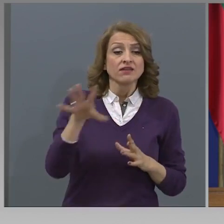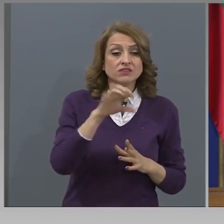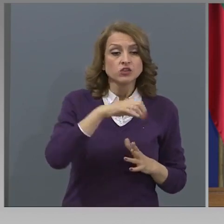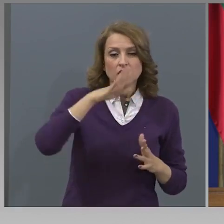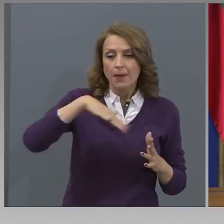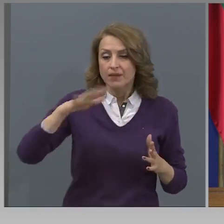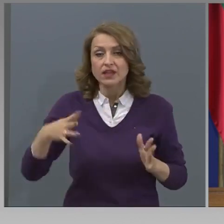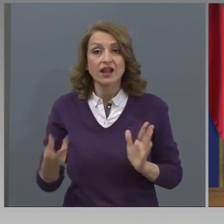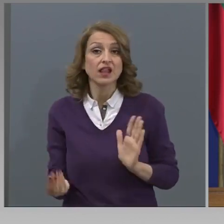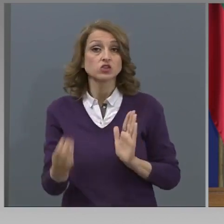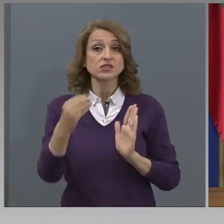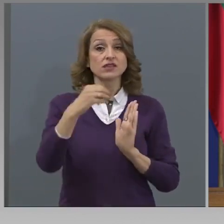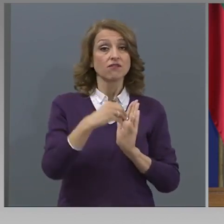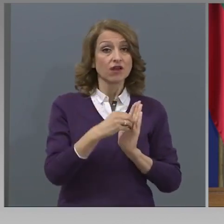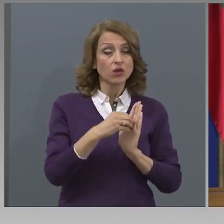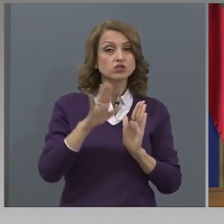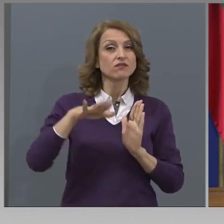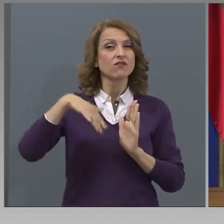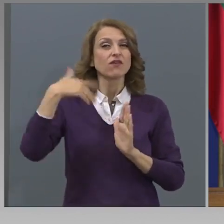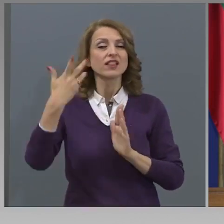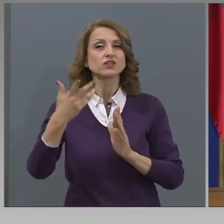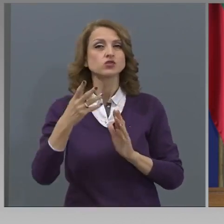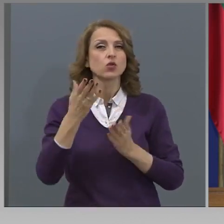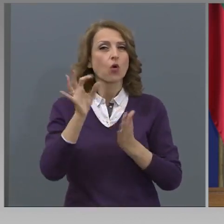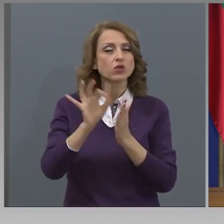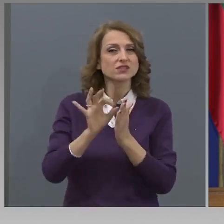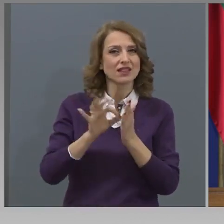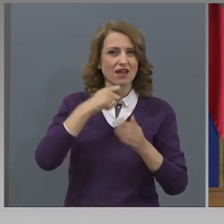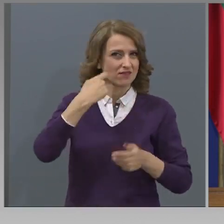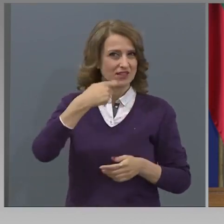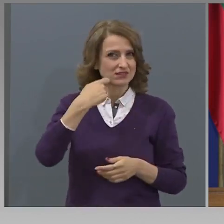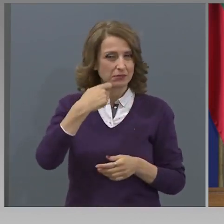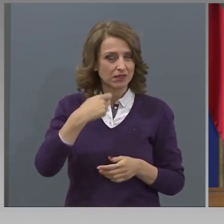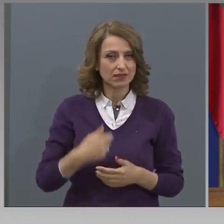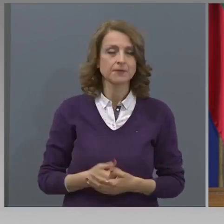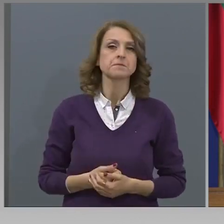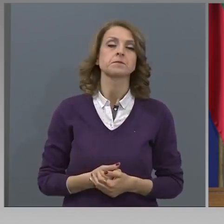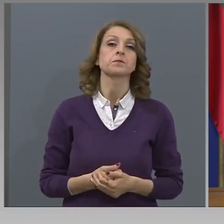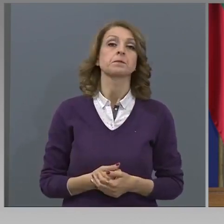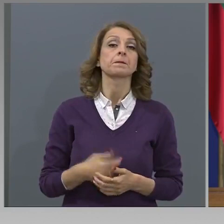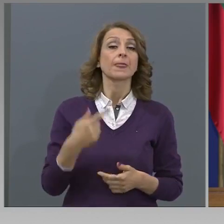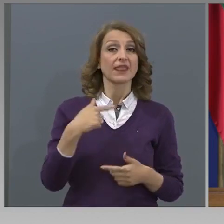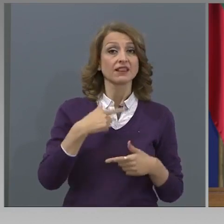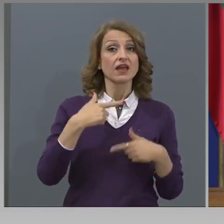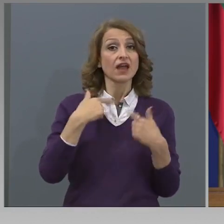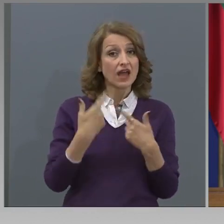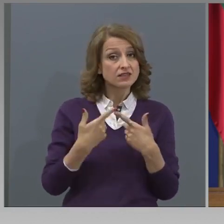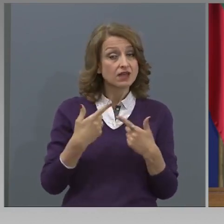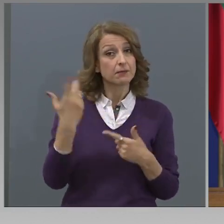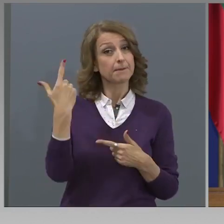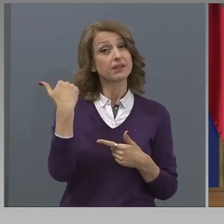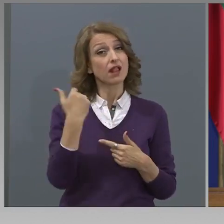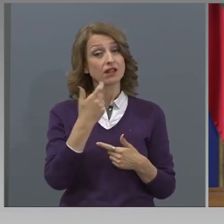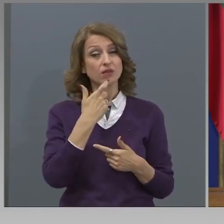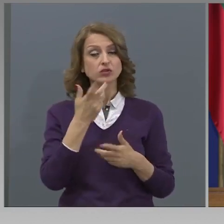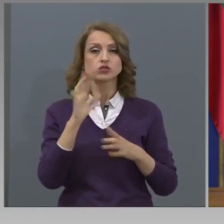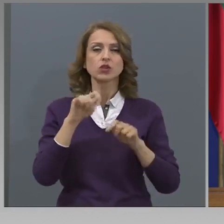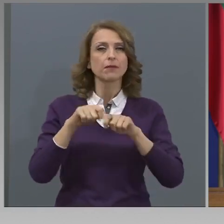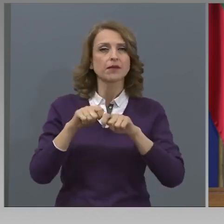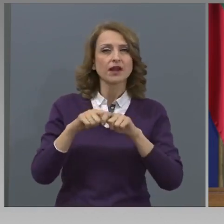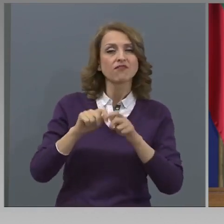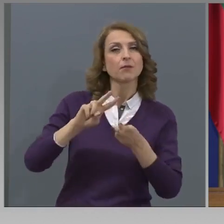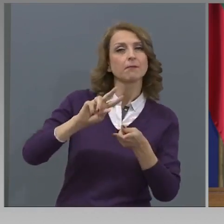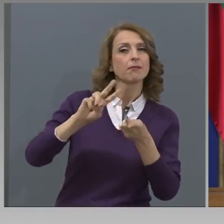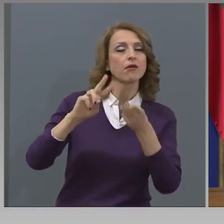Миналата година, след публикуването на резултатите от ПИЗА, заявихме, че ще направим промяна в националното външно